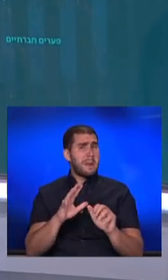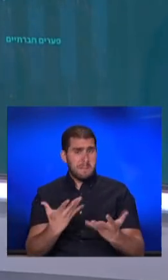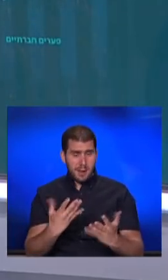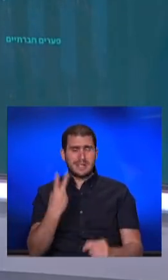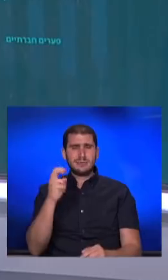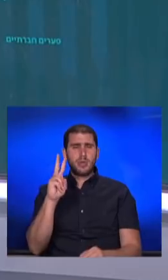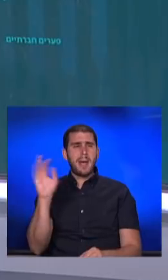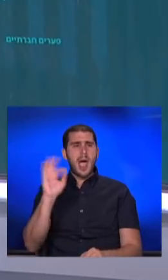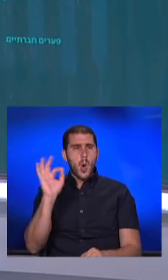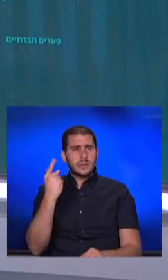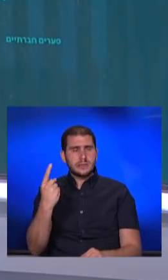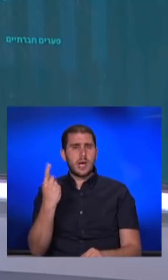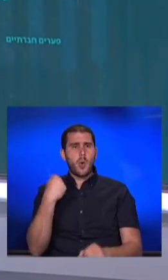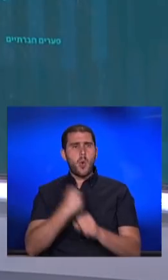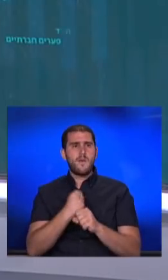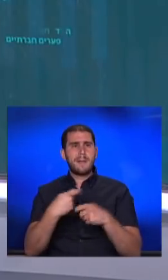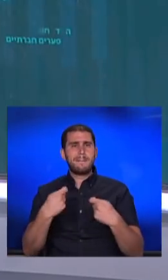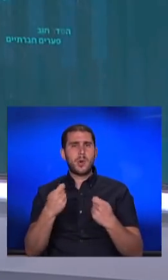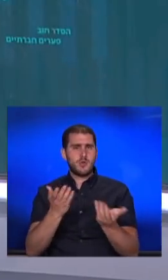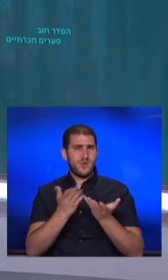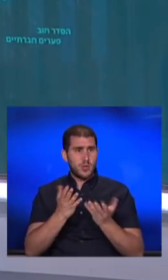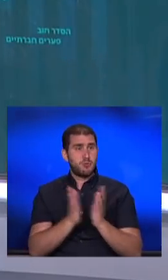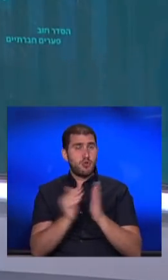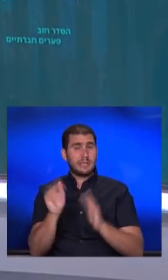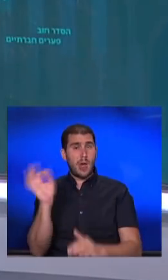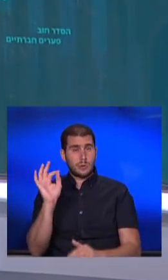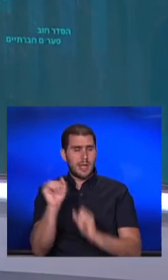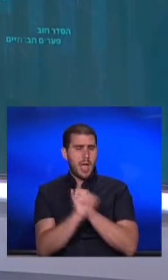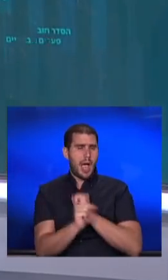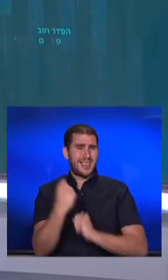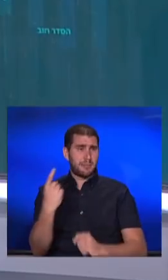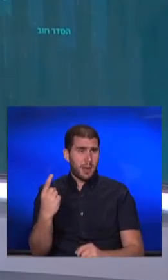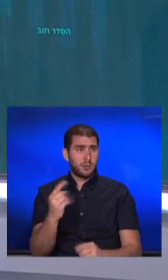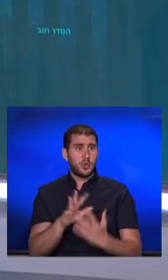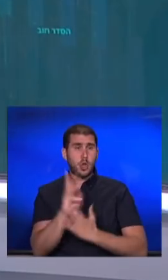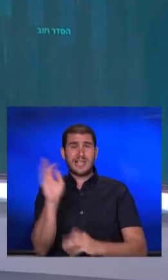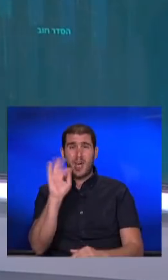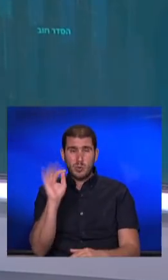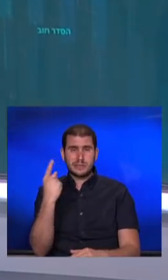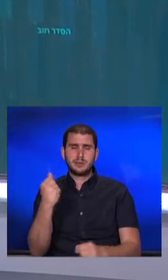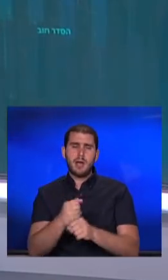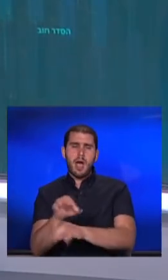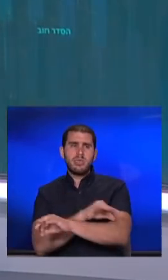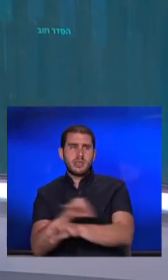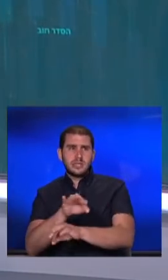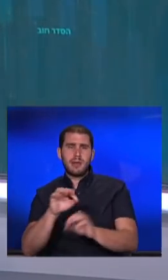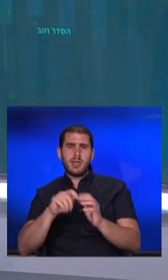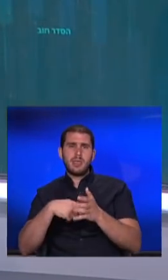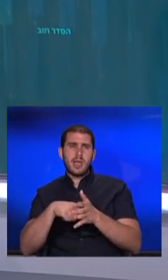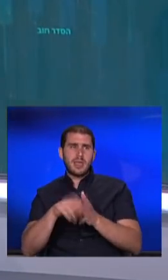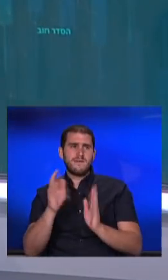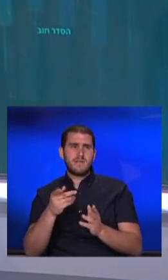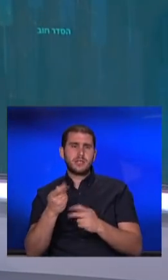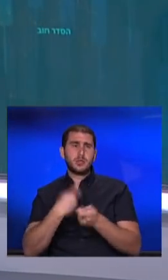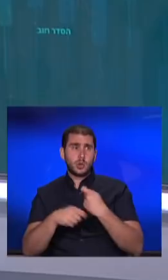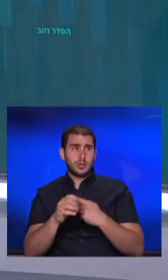% מהם היו עובדי מחירות ושירותים, 16% אקדמיים, 13% אנדסאים, טכנאים וסוכנים, 12%